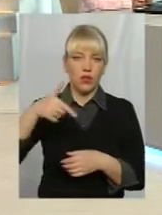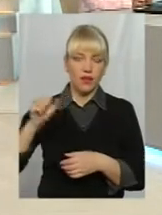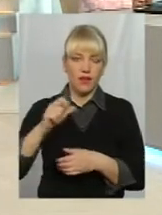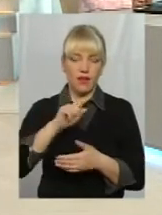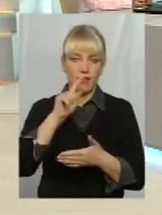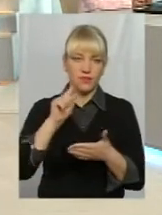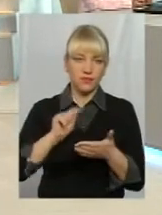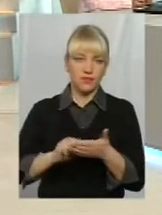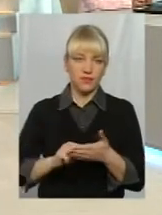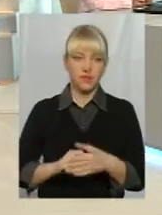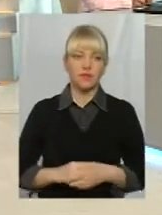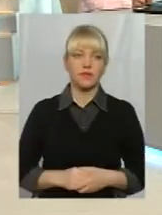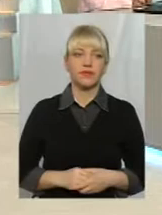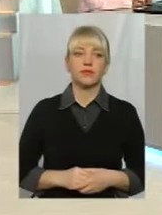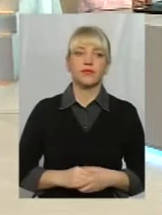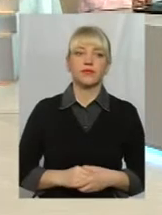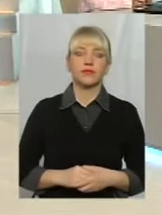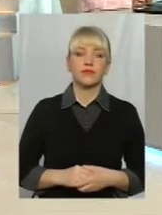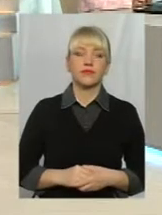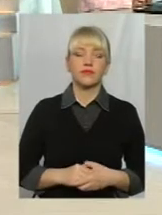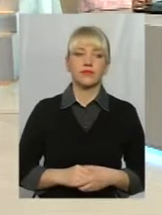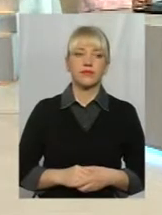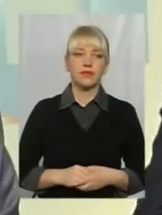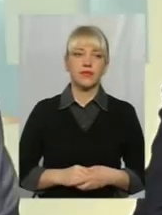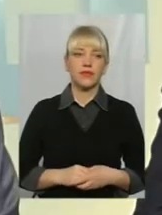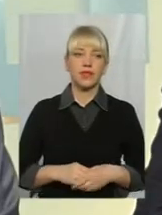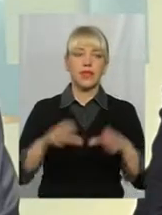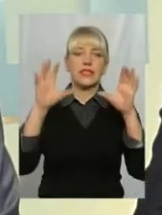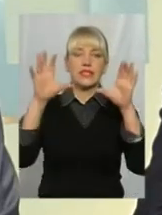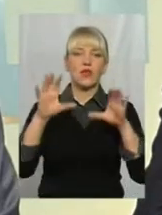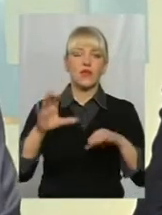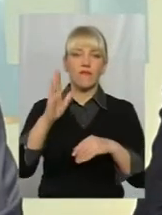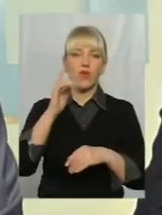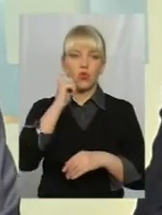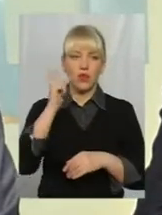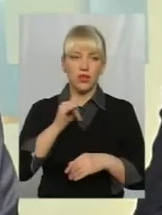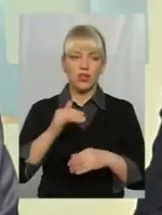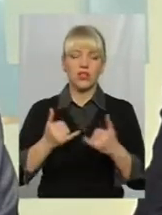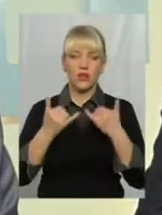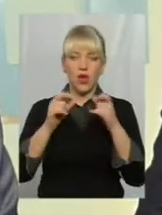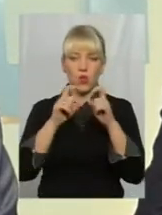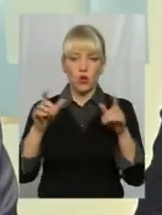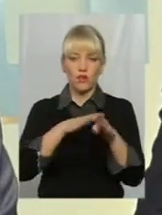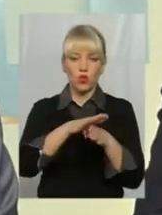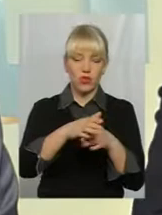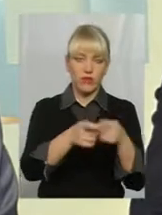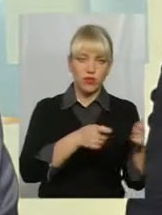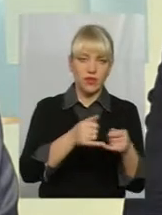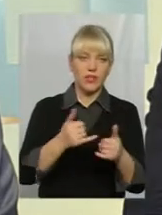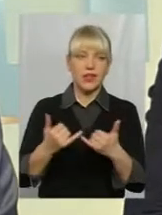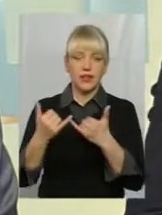Дякую. Абсолютно. Законодавство в Україні і для органів виконавчої влади, для органів місцевого